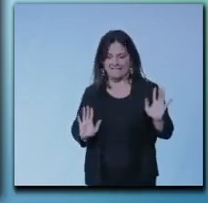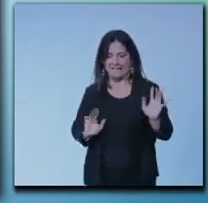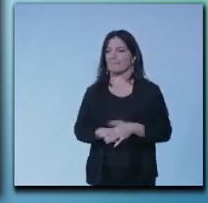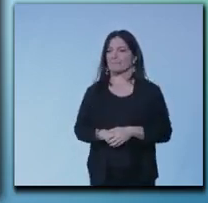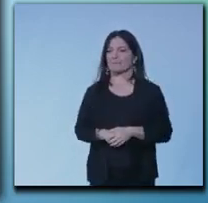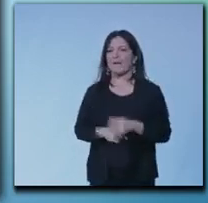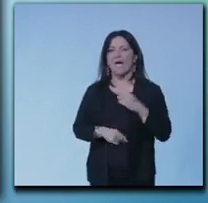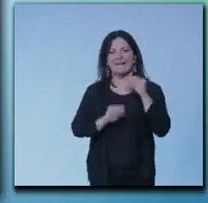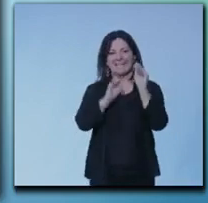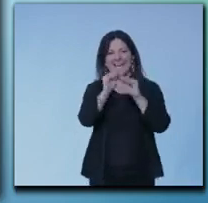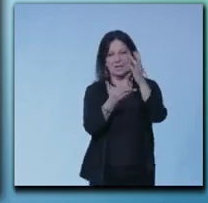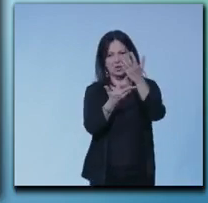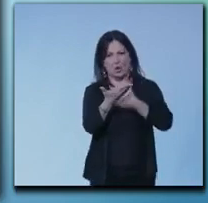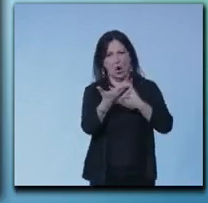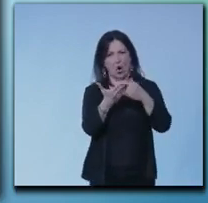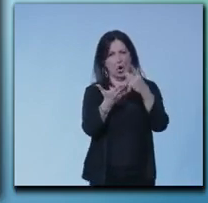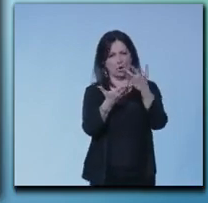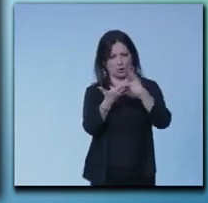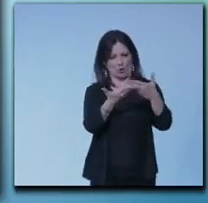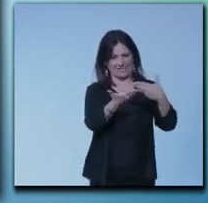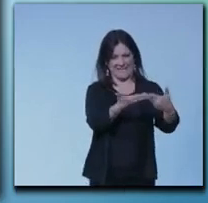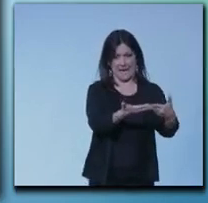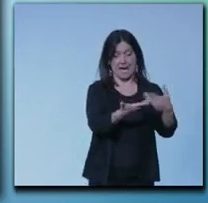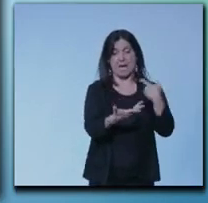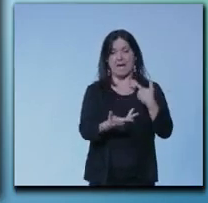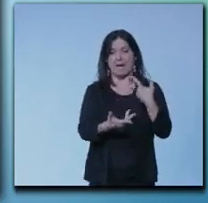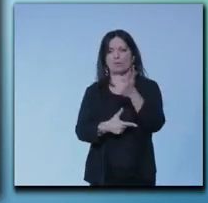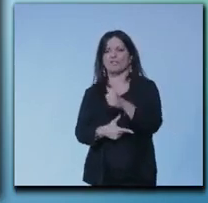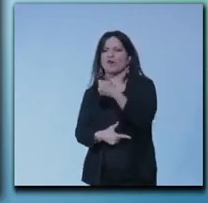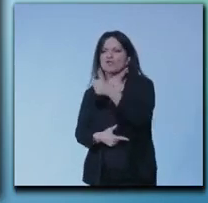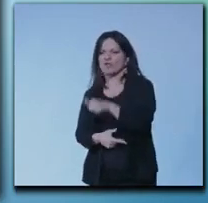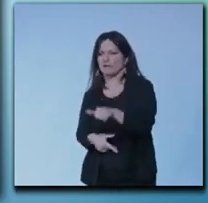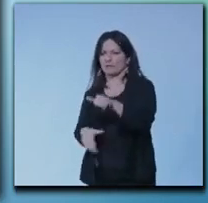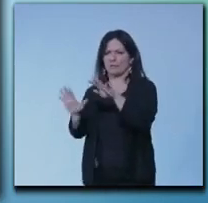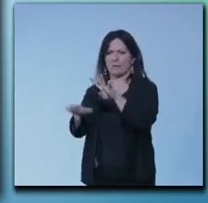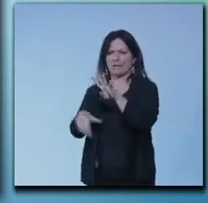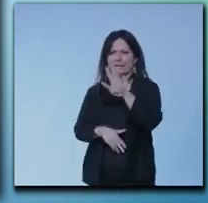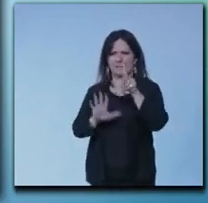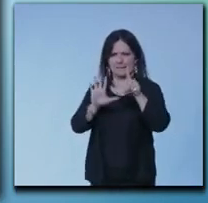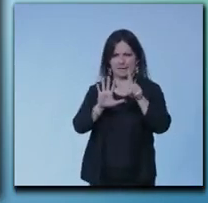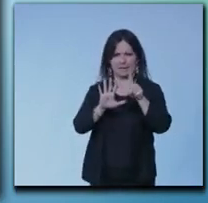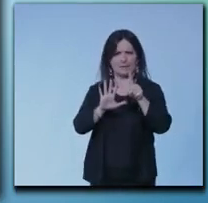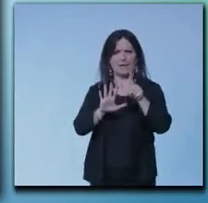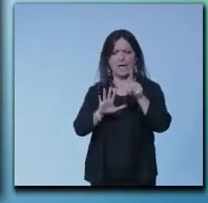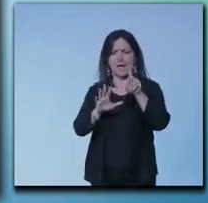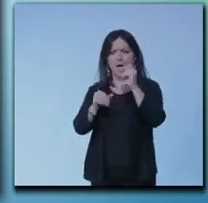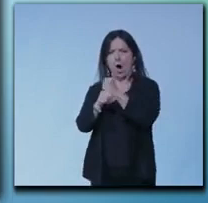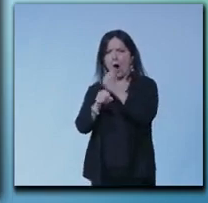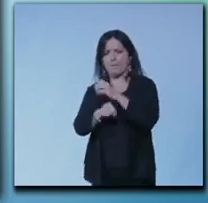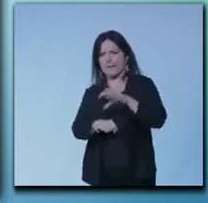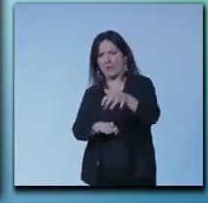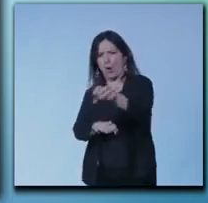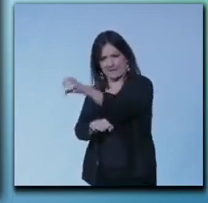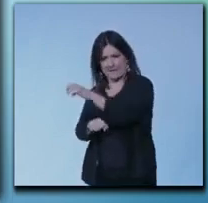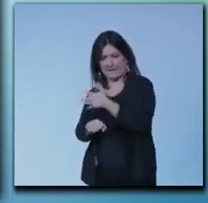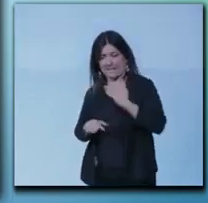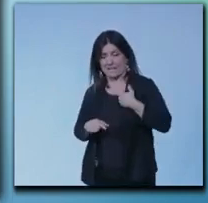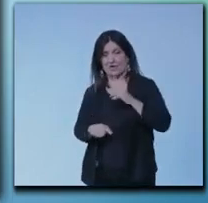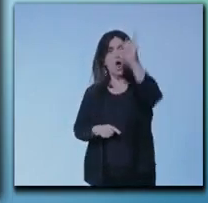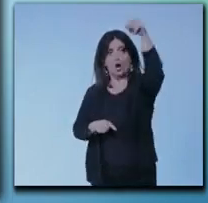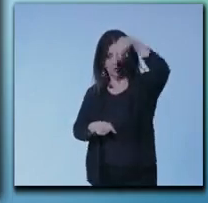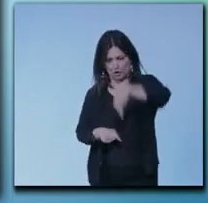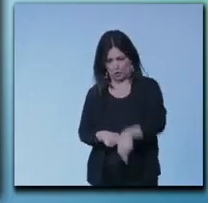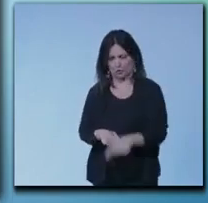ministero ci sono 117 opere commissariate da nord a sud con 42 commissari